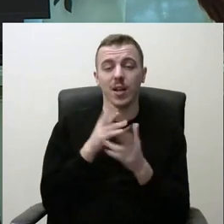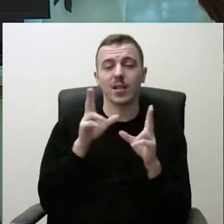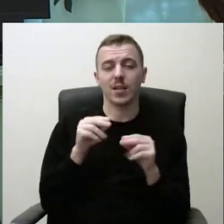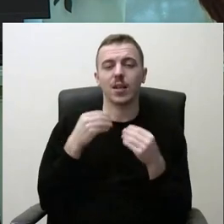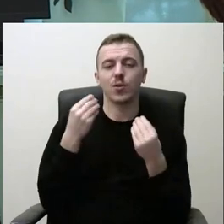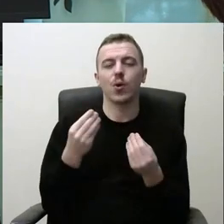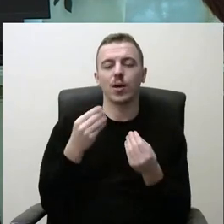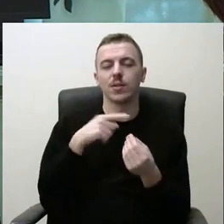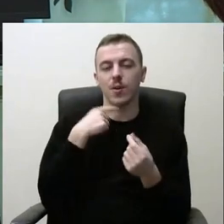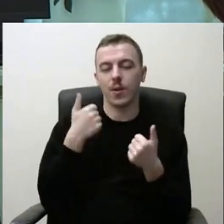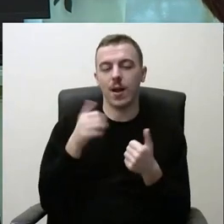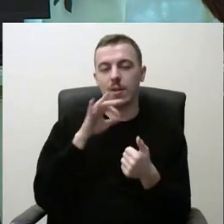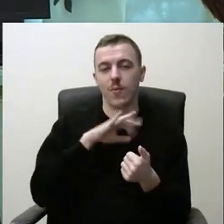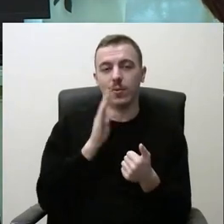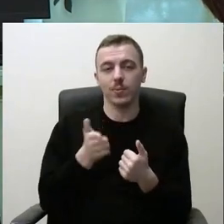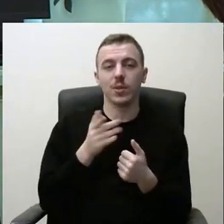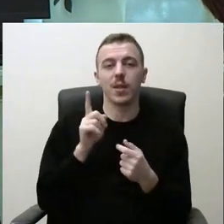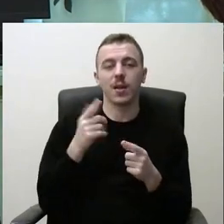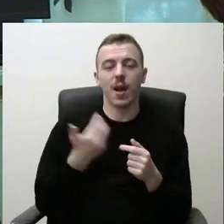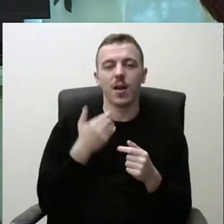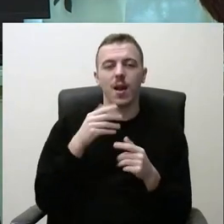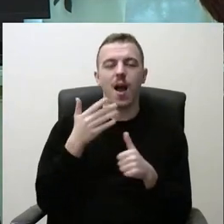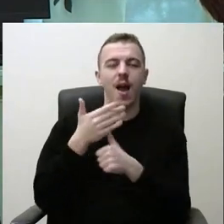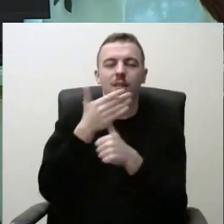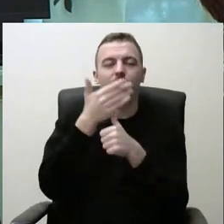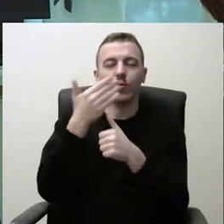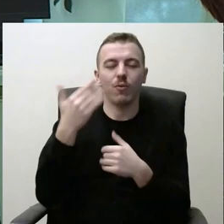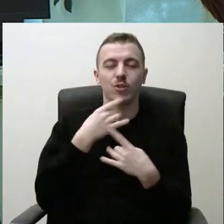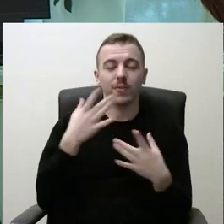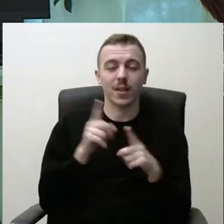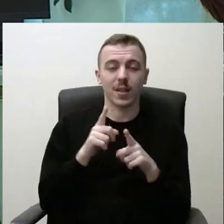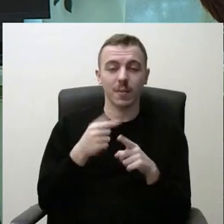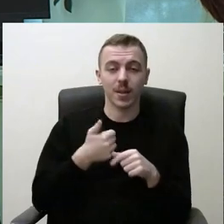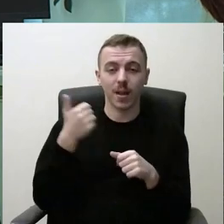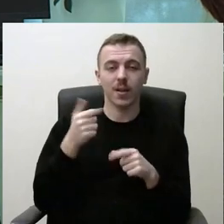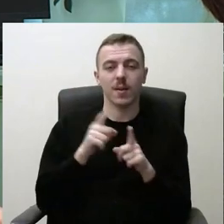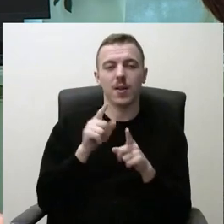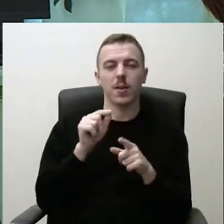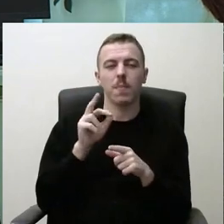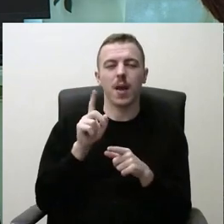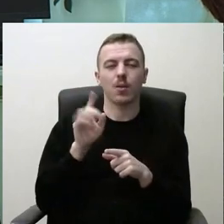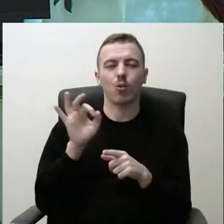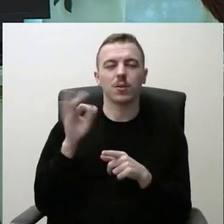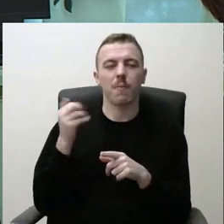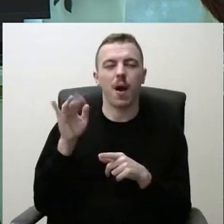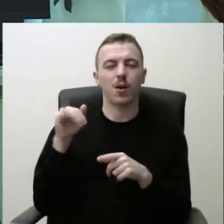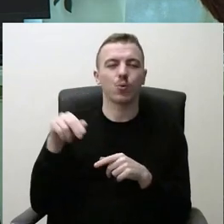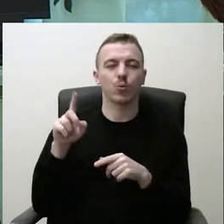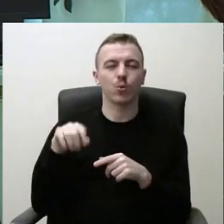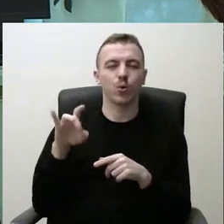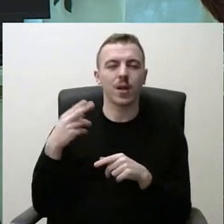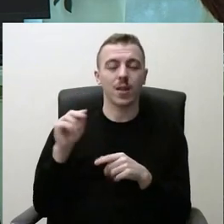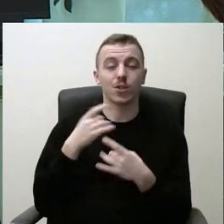daugiau efektą. Bet pagyvino yra įtvarų šventė, kurią turim, ir pėdos marių dugnės šventės, kurios yra. Aš manau, kad tai yra